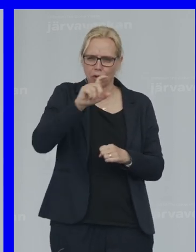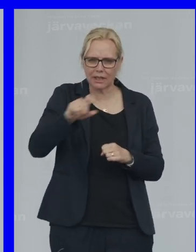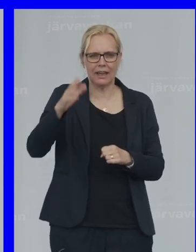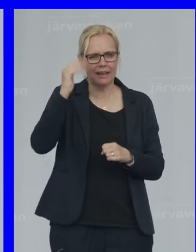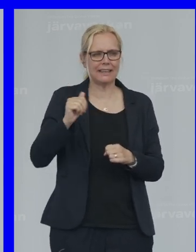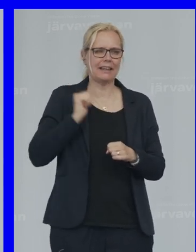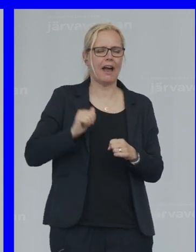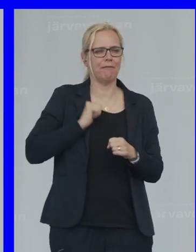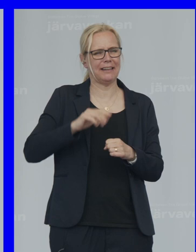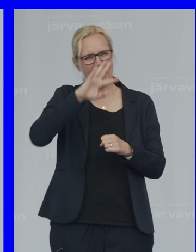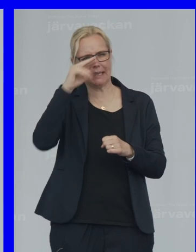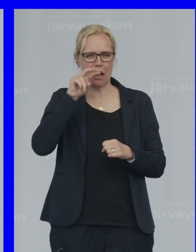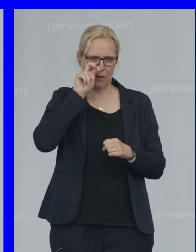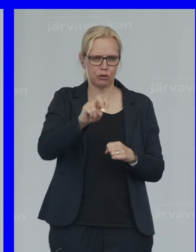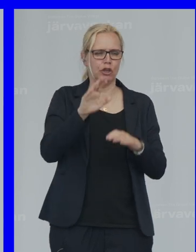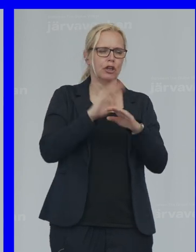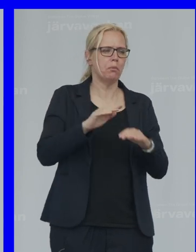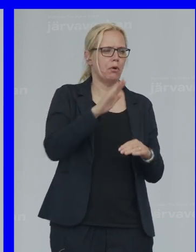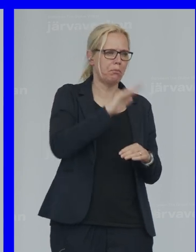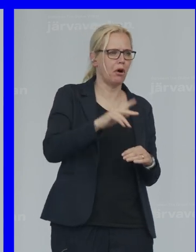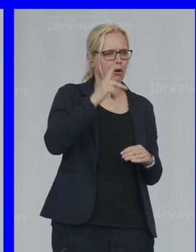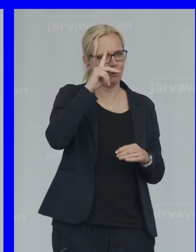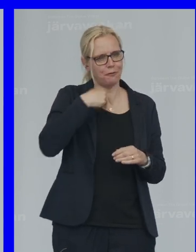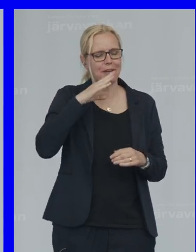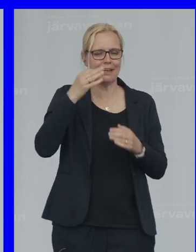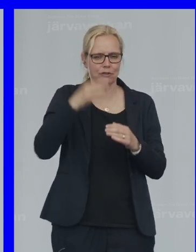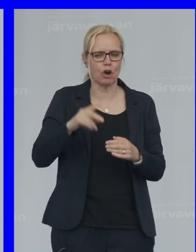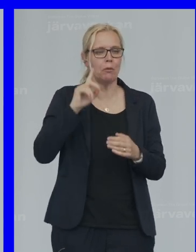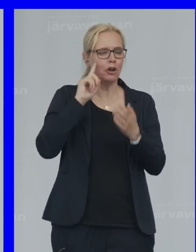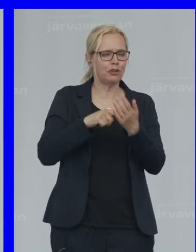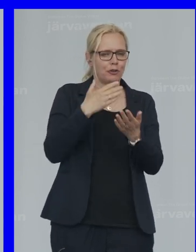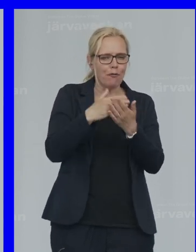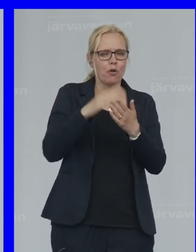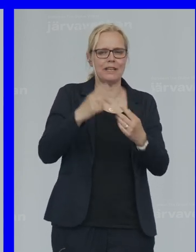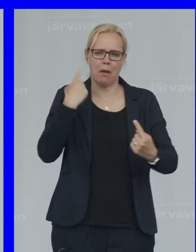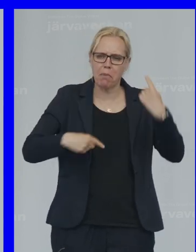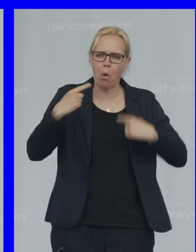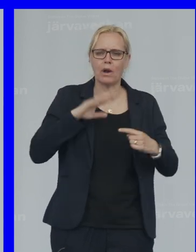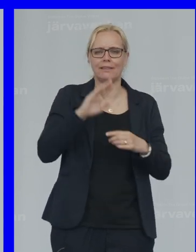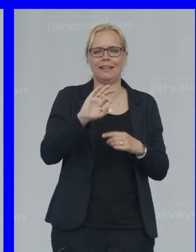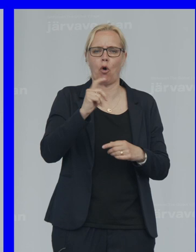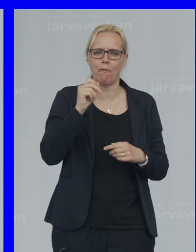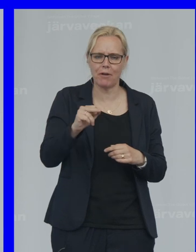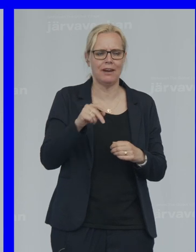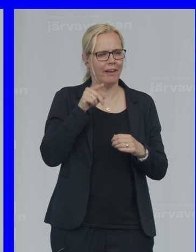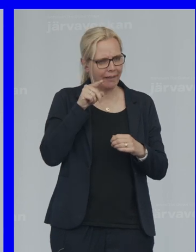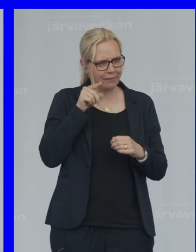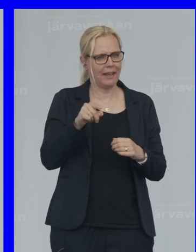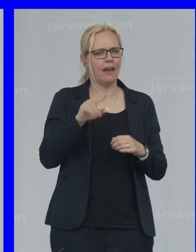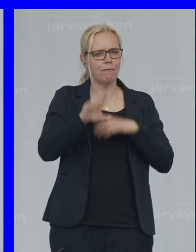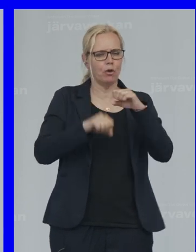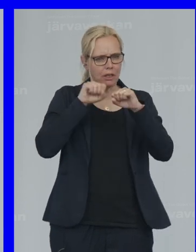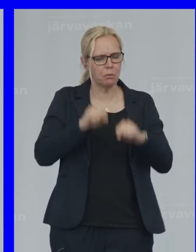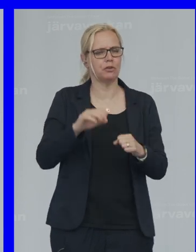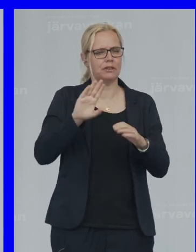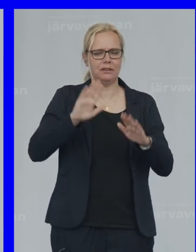föråldrad syn På barn Och föräldraskap För att fortsätta Plåga sitt offer Det våldet Måste en gång För alla Få